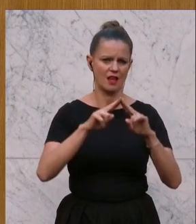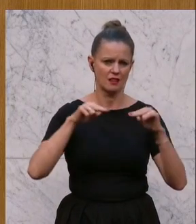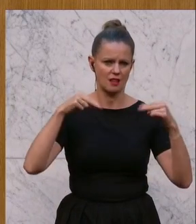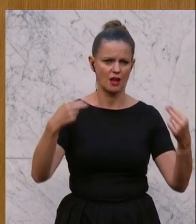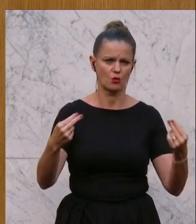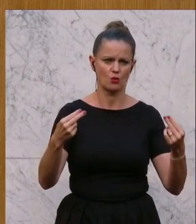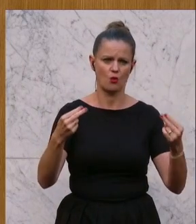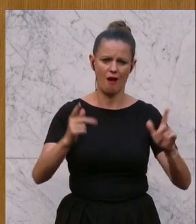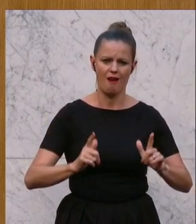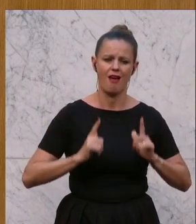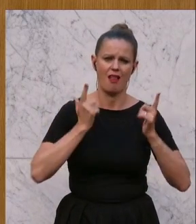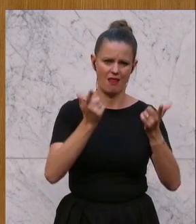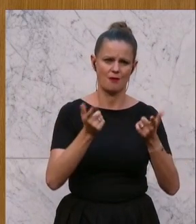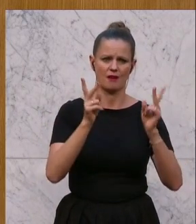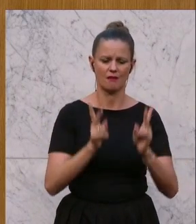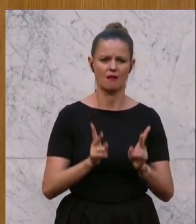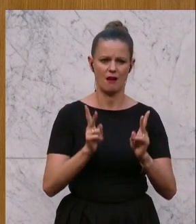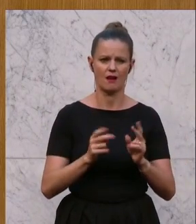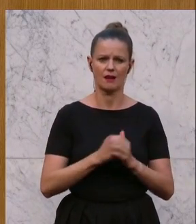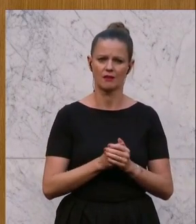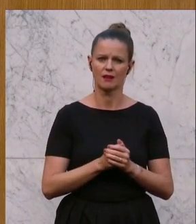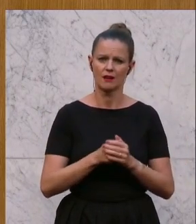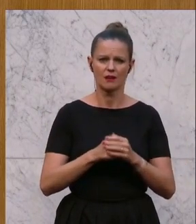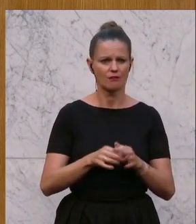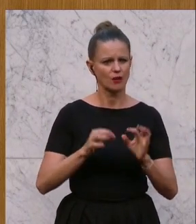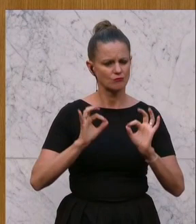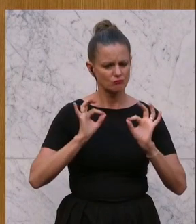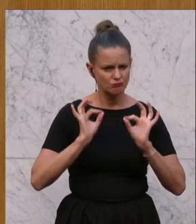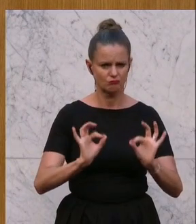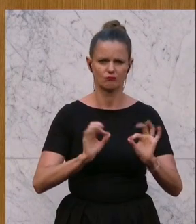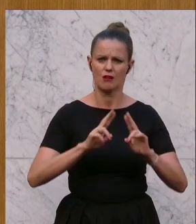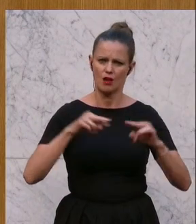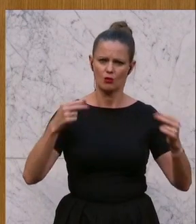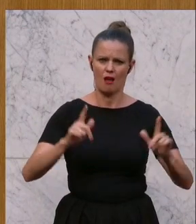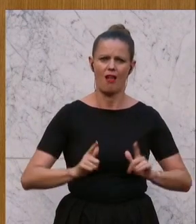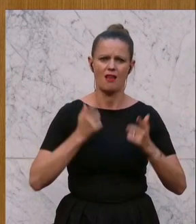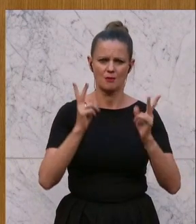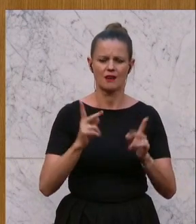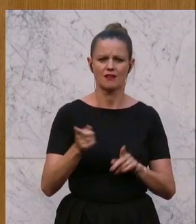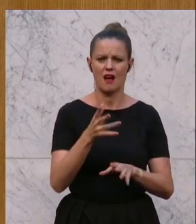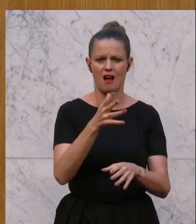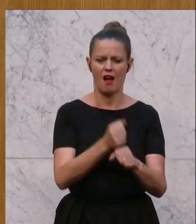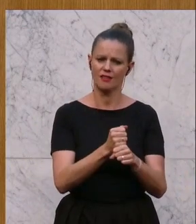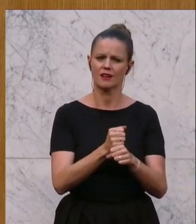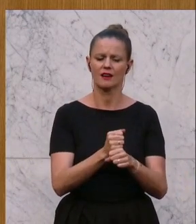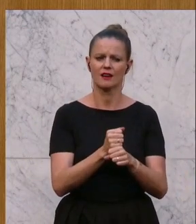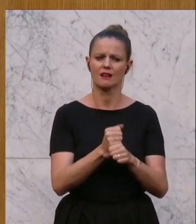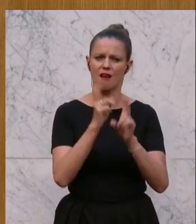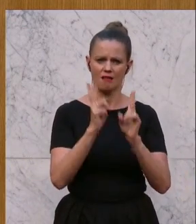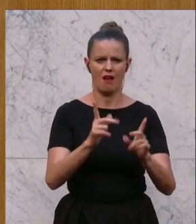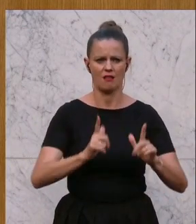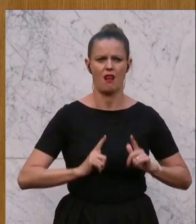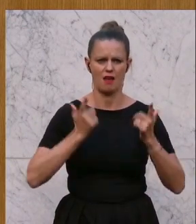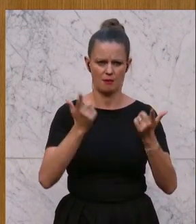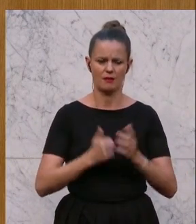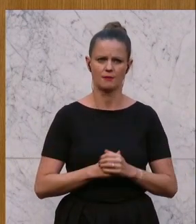erlebbar zu machen, intakte Natur erlebbar zu machen und Nachhaltigkeit sozusagen erlebbar